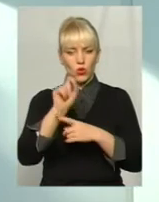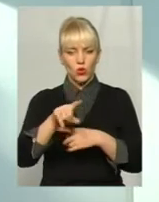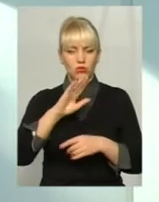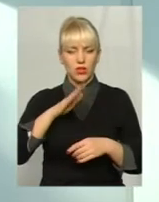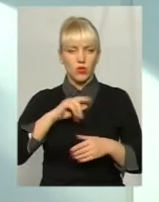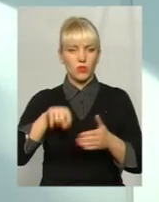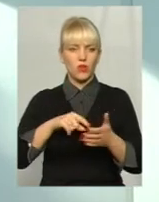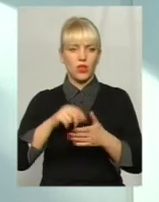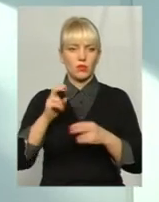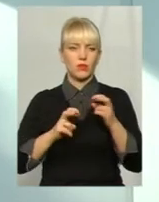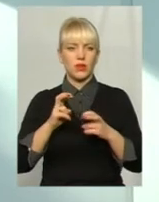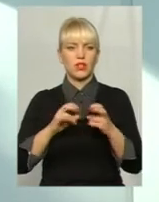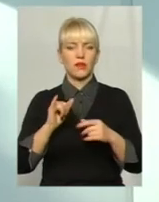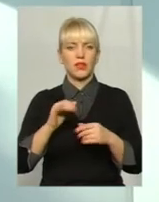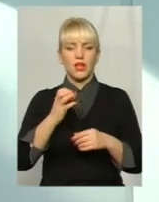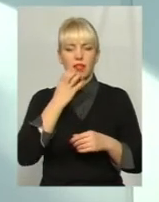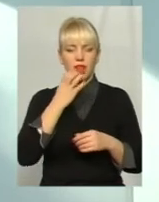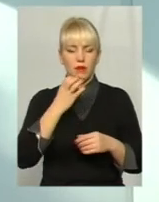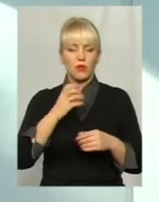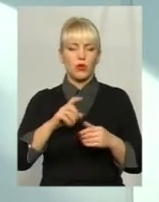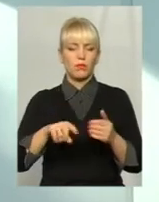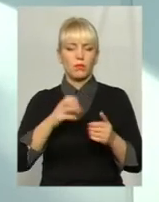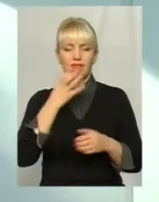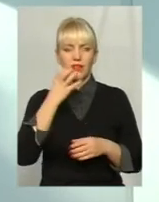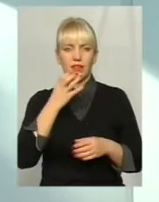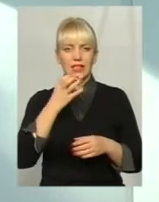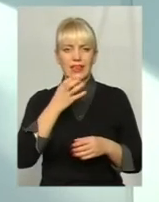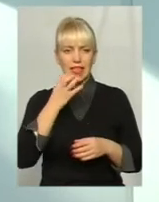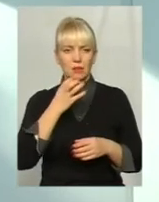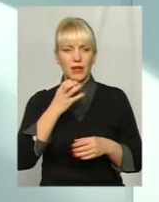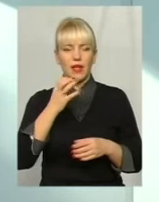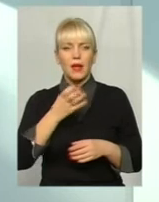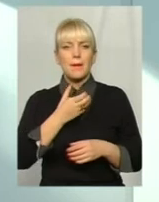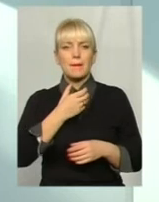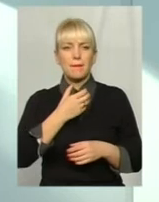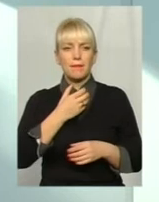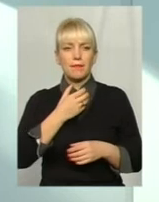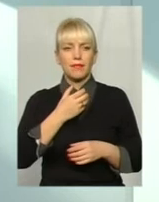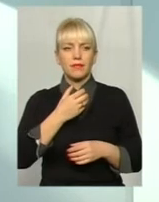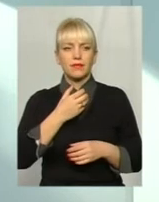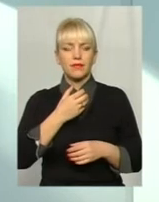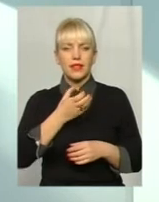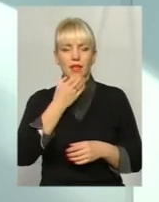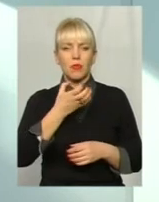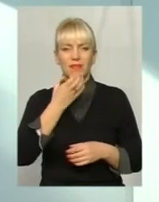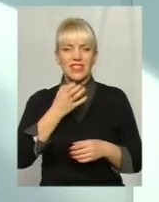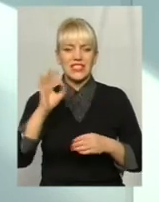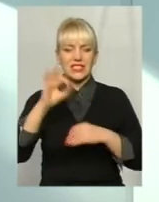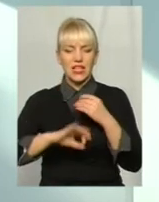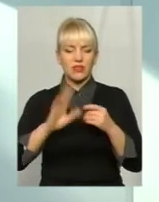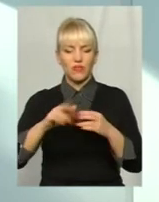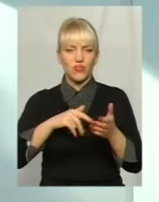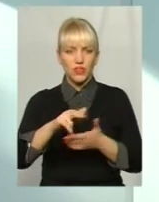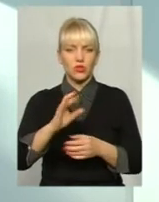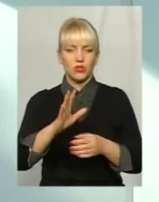підприємству під Денозахненим тепловим мережам, і вони завтра вийдуть і відрегулюють тепло, щоб на всі під'їзди